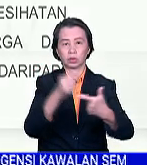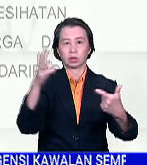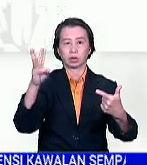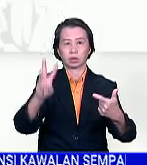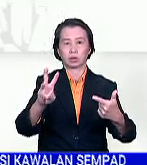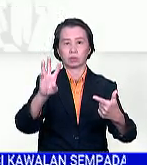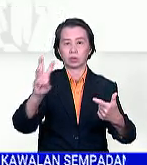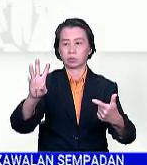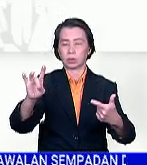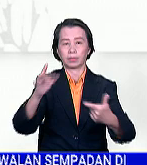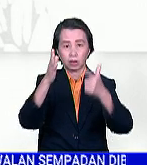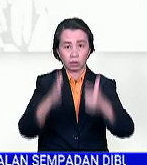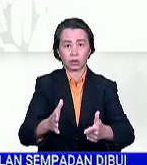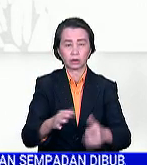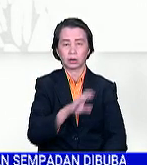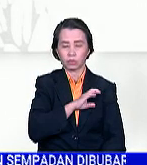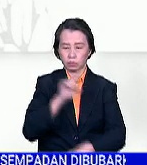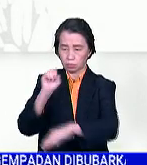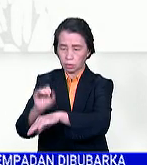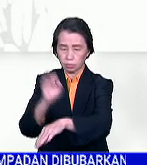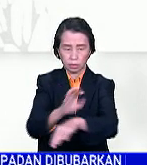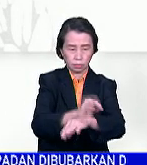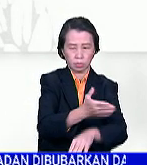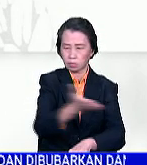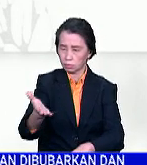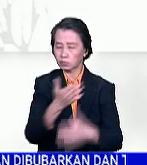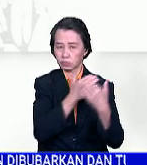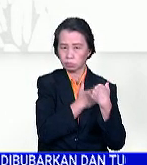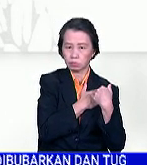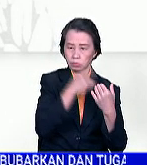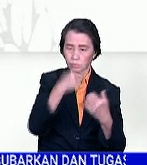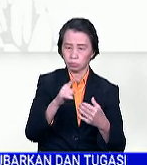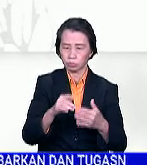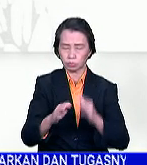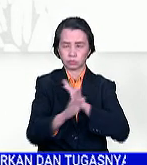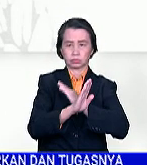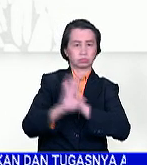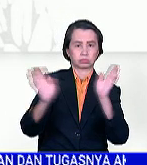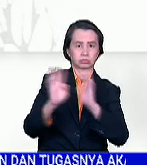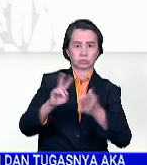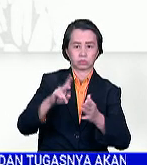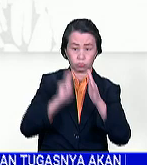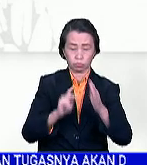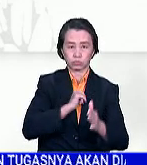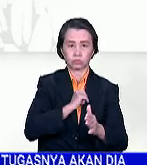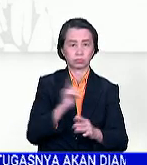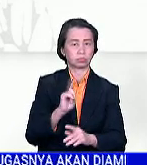668 orang. Polis menasihatkan semua pihak memainkan peranan bagi membendung gejala tersebut.